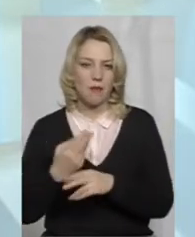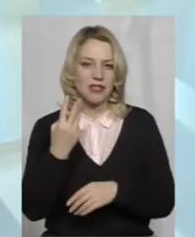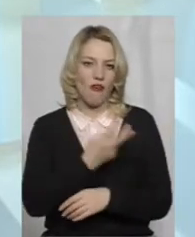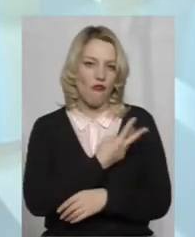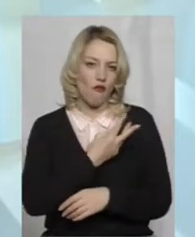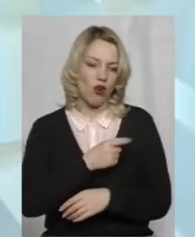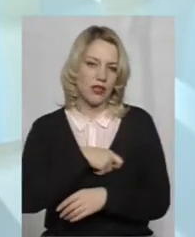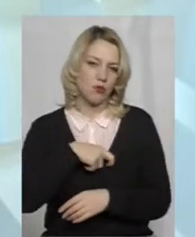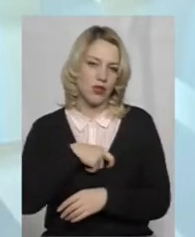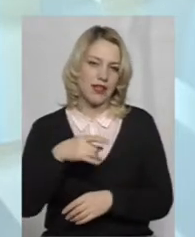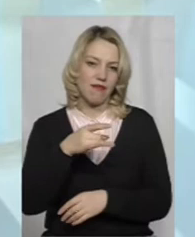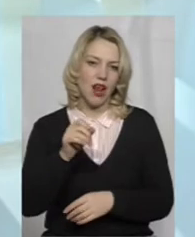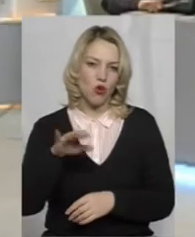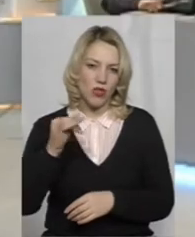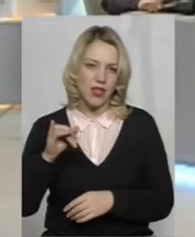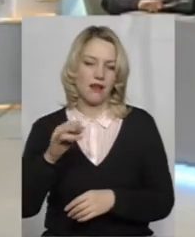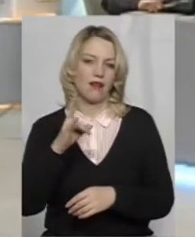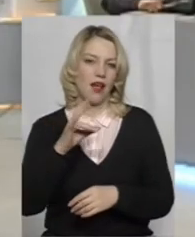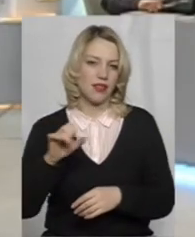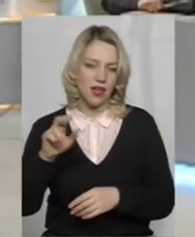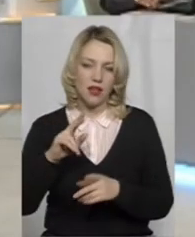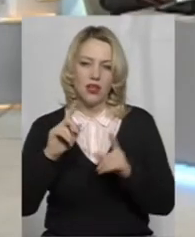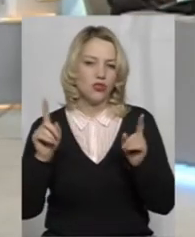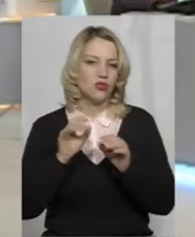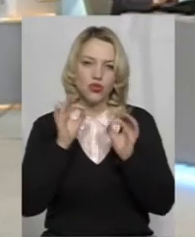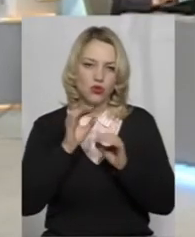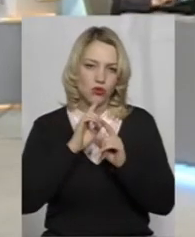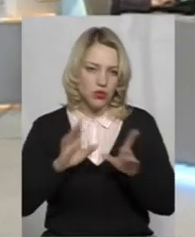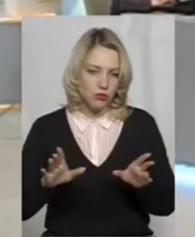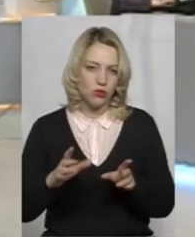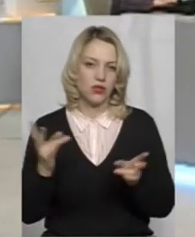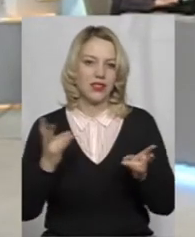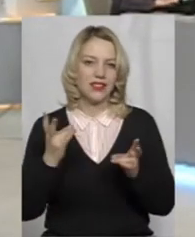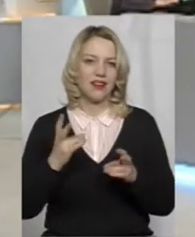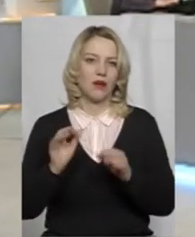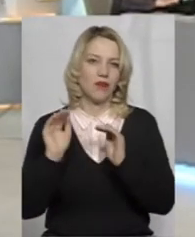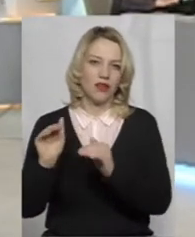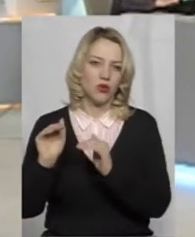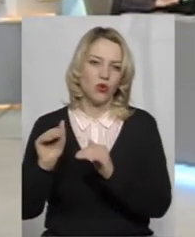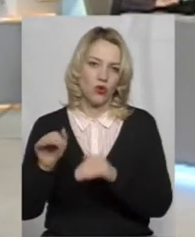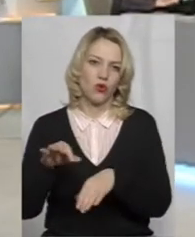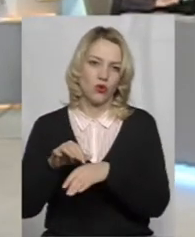депутатів районної ради нічого не буде. Тобто треба рухати їх і